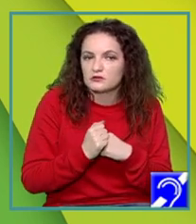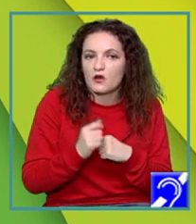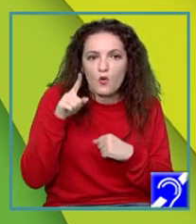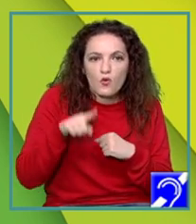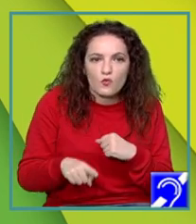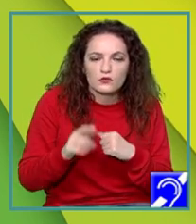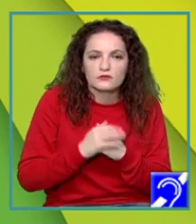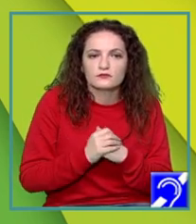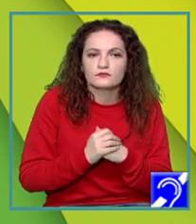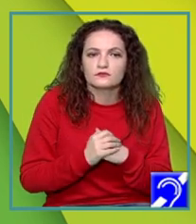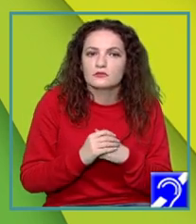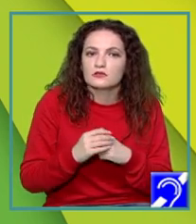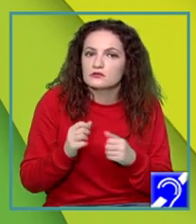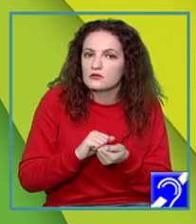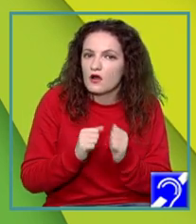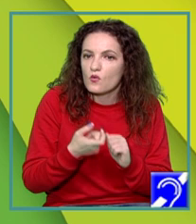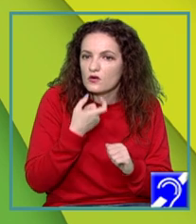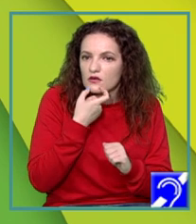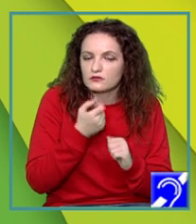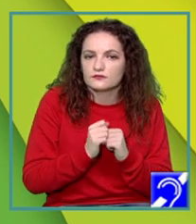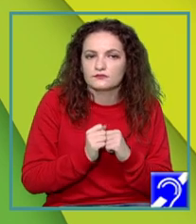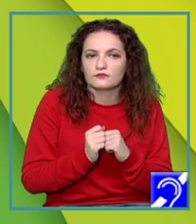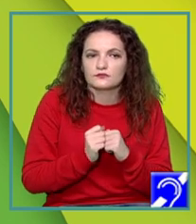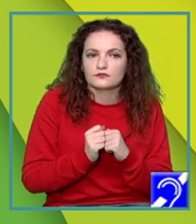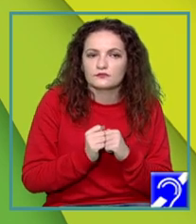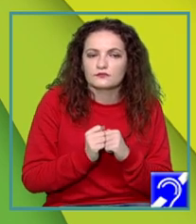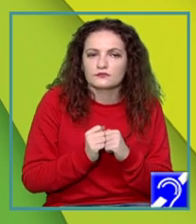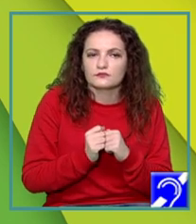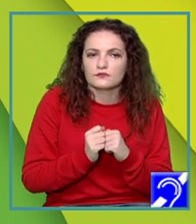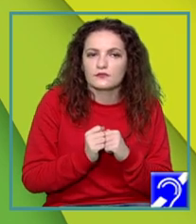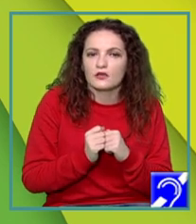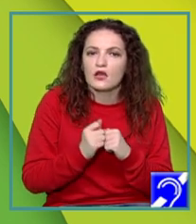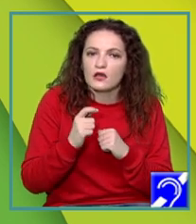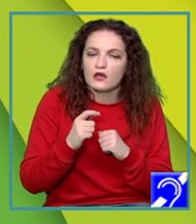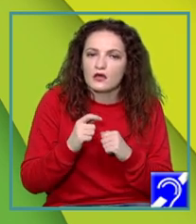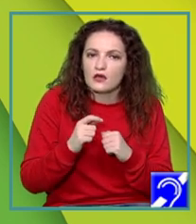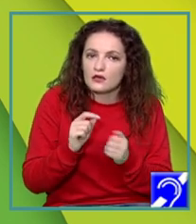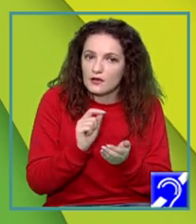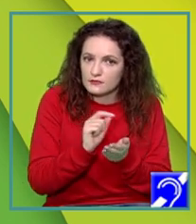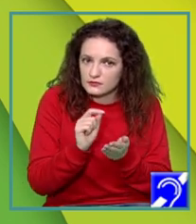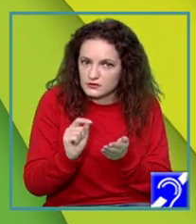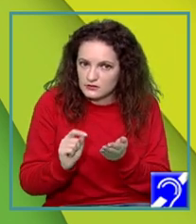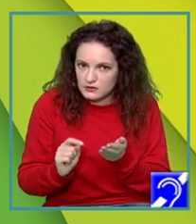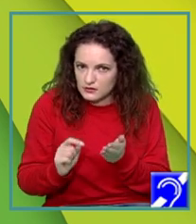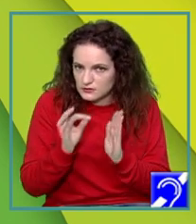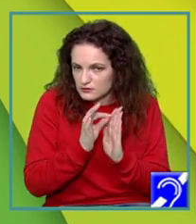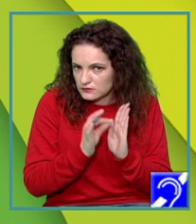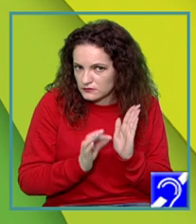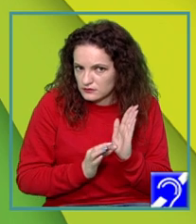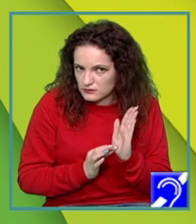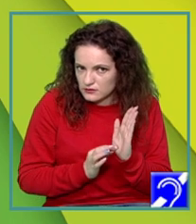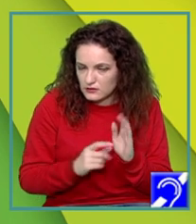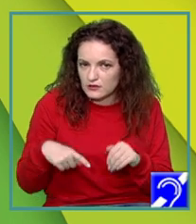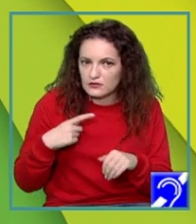într-o lună sau chiar și într-un an. Sigur că după ce trecem toate activitățile pe această listă, este